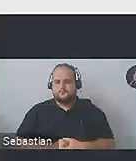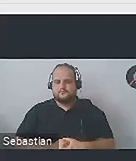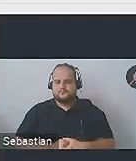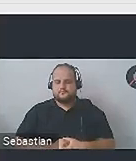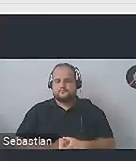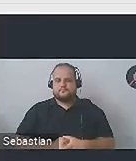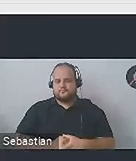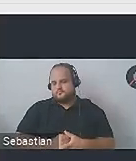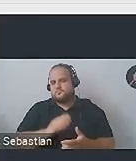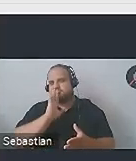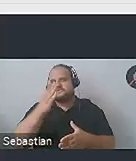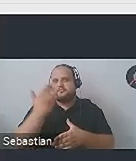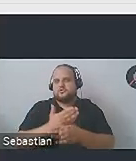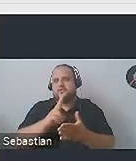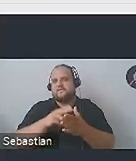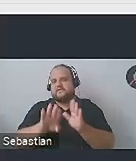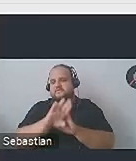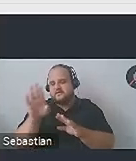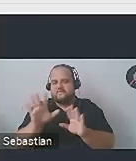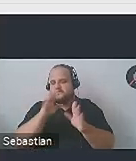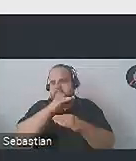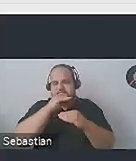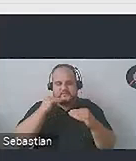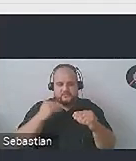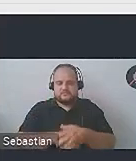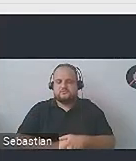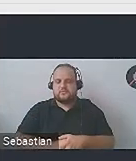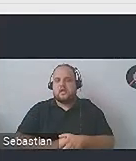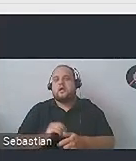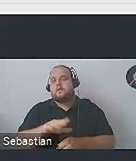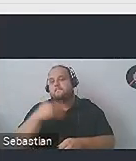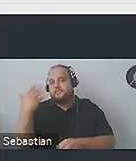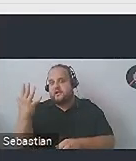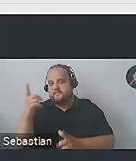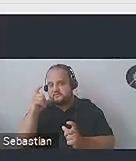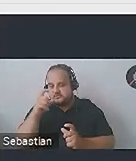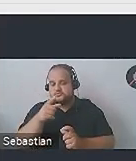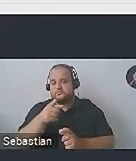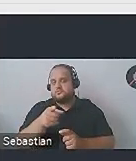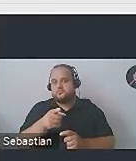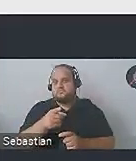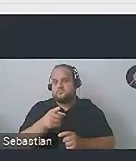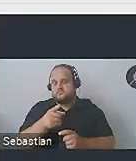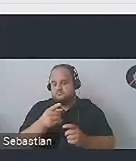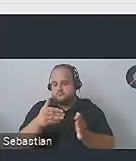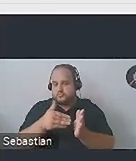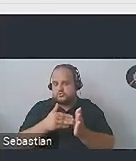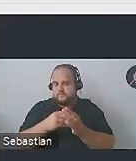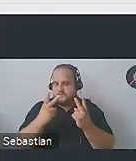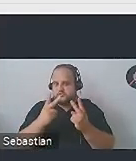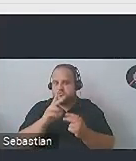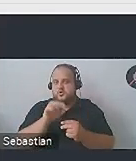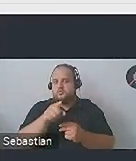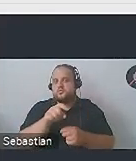zaproszenia na wystawę czy omówienia wystawy będzie wystarczająca. Ale już zdjęcie po prawej, ono wydaje się merytoryczne, bo